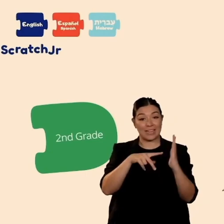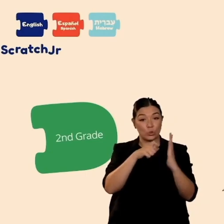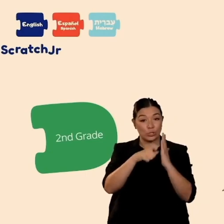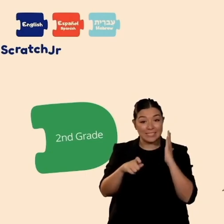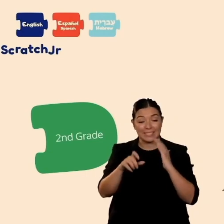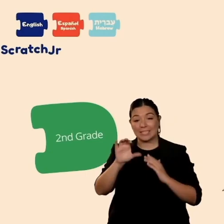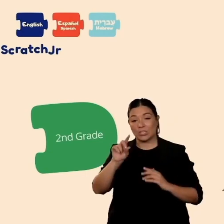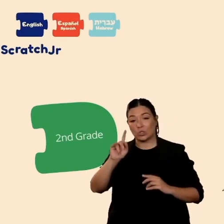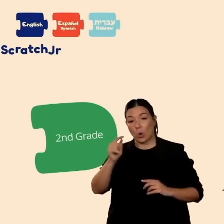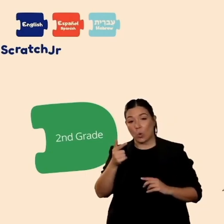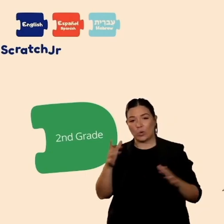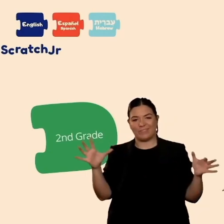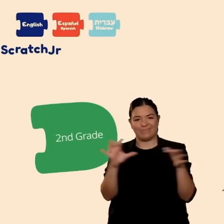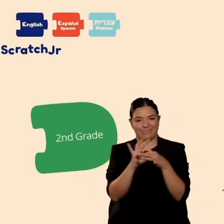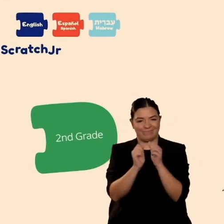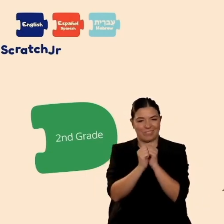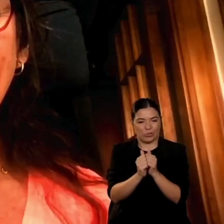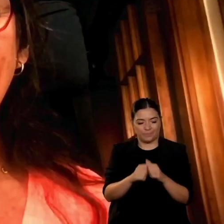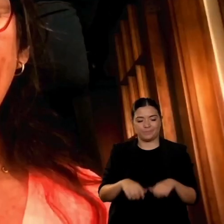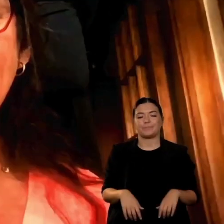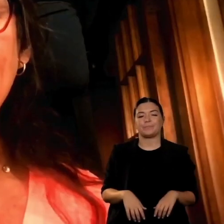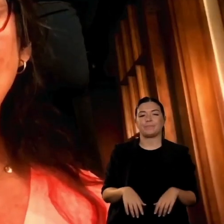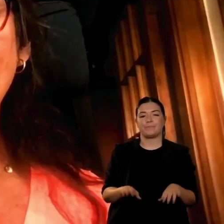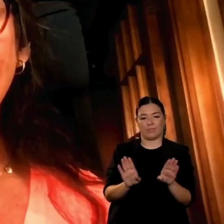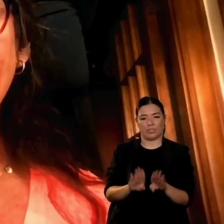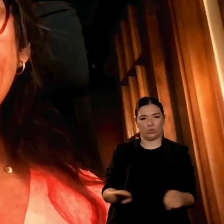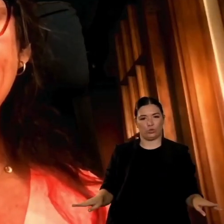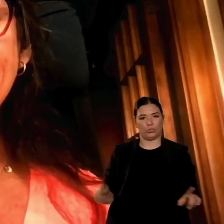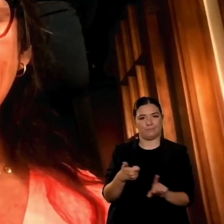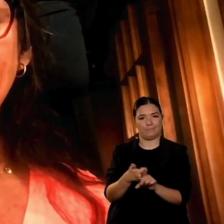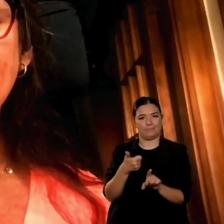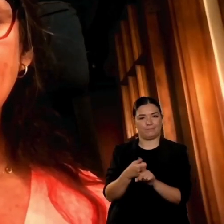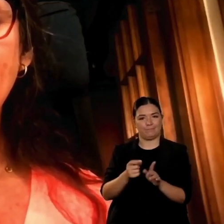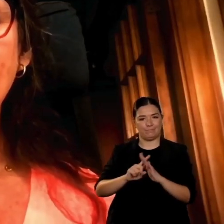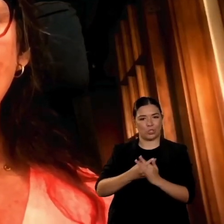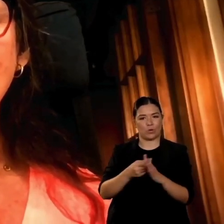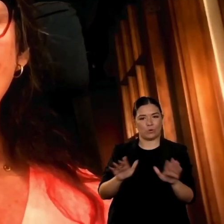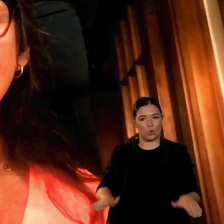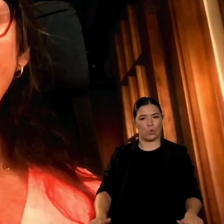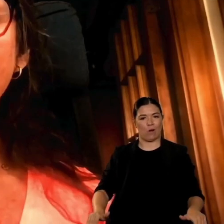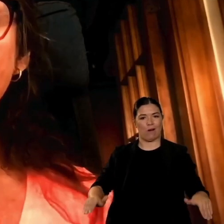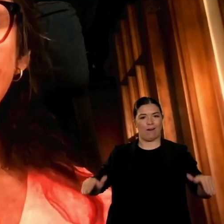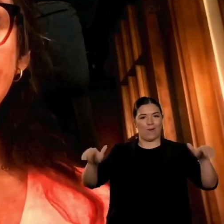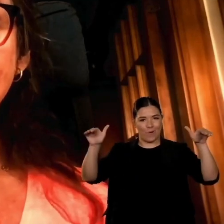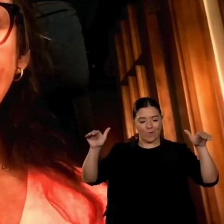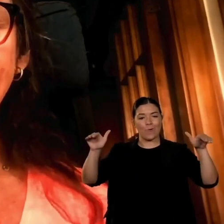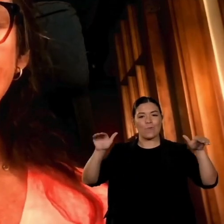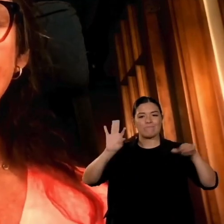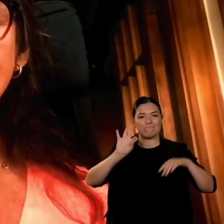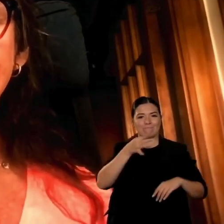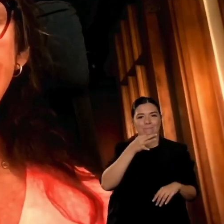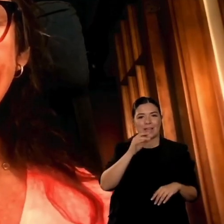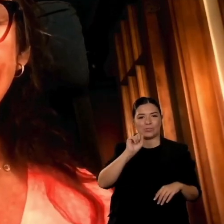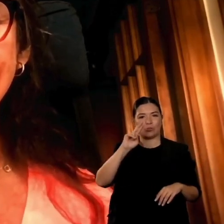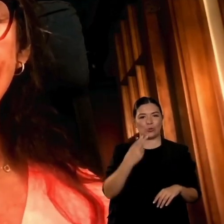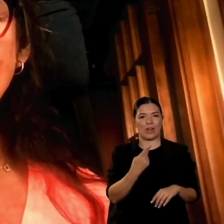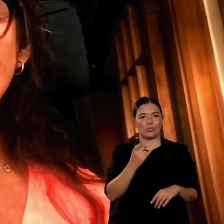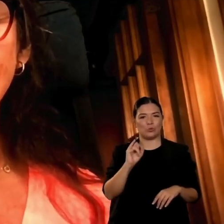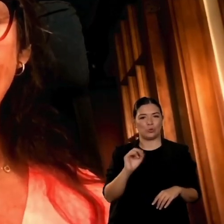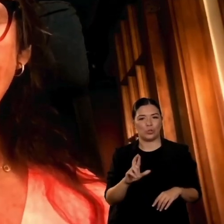e possano quindi partecipare con lo Scratch e vi chiedo che possiate